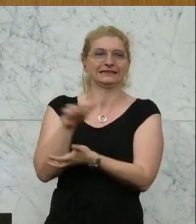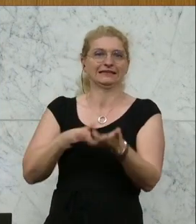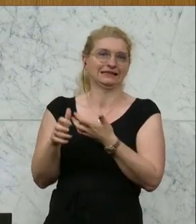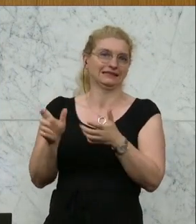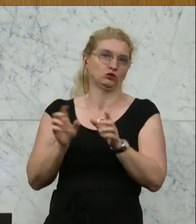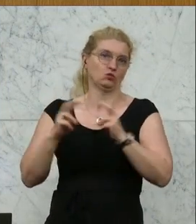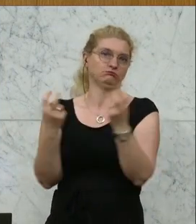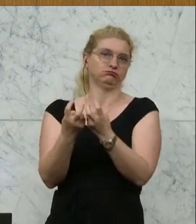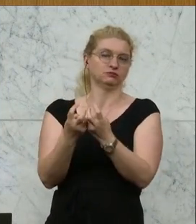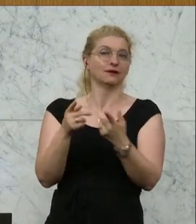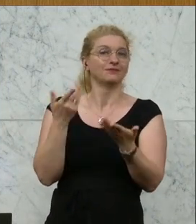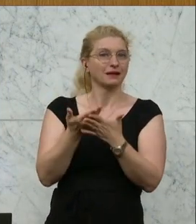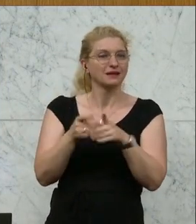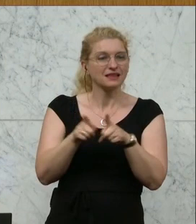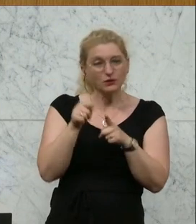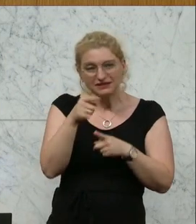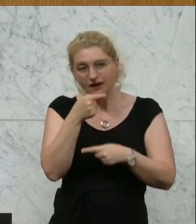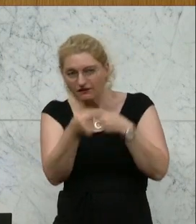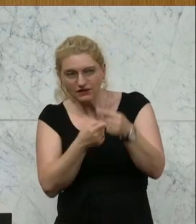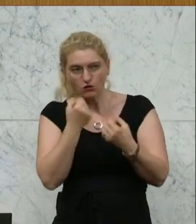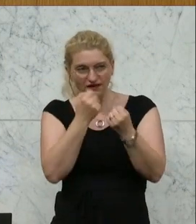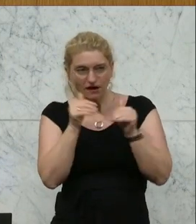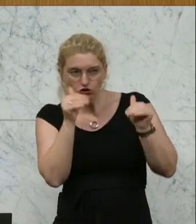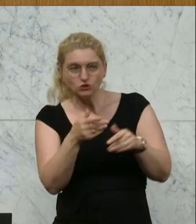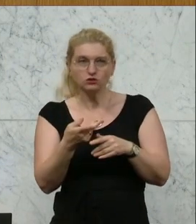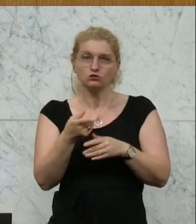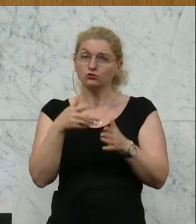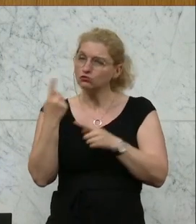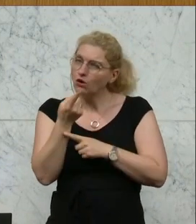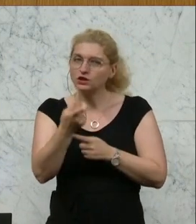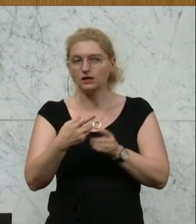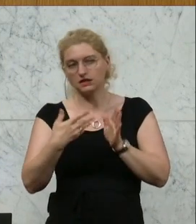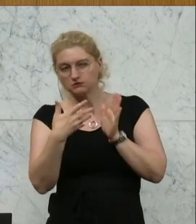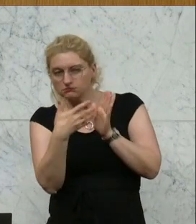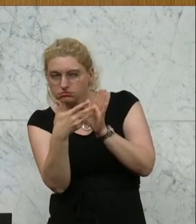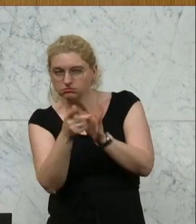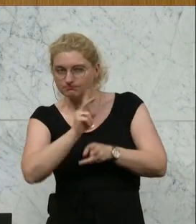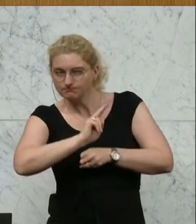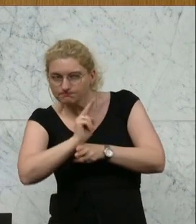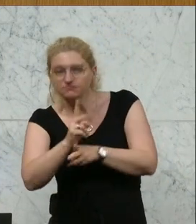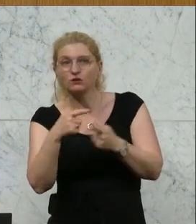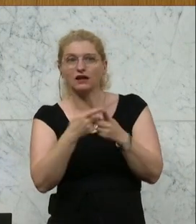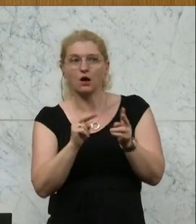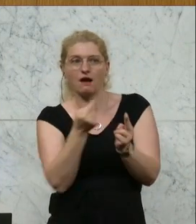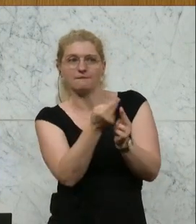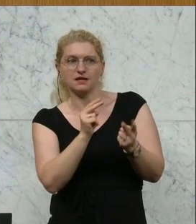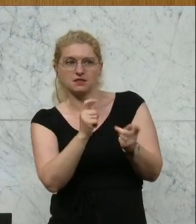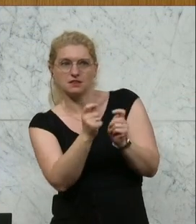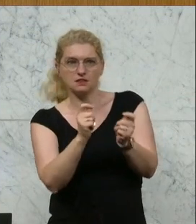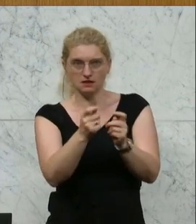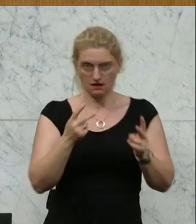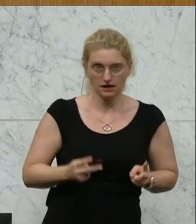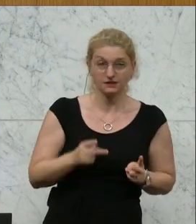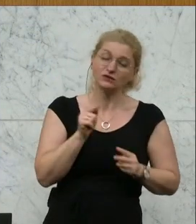Bereich des Gewaltschutzes auch kontinuierlich zu monitoren und auch darauf eingehen zu können. Das wäre wesentlich weitere Schritte.